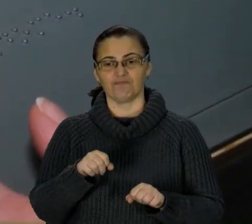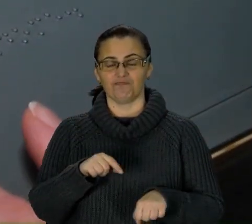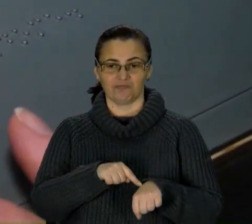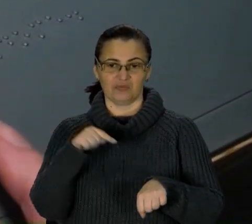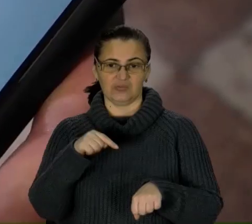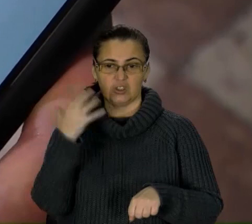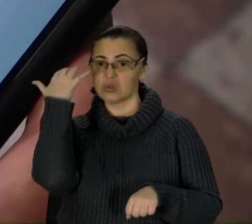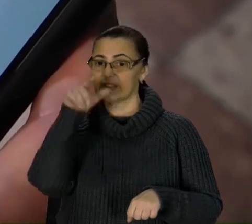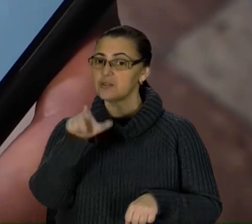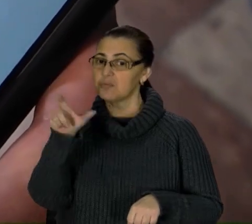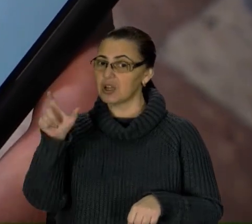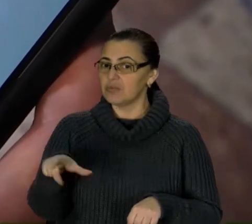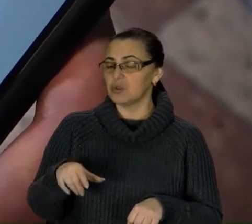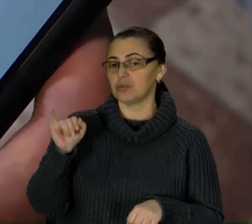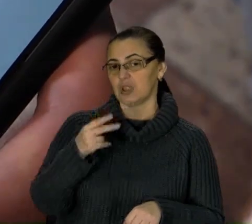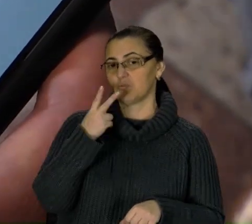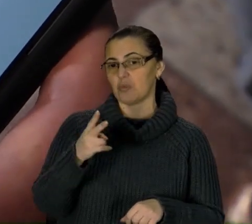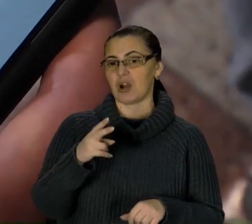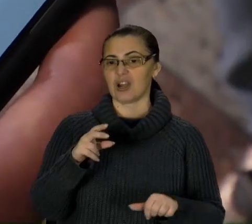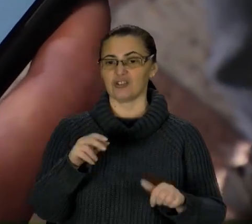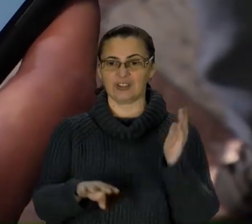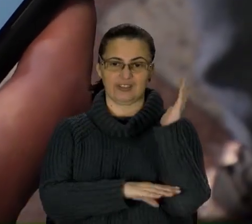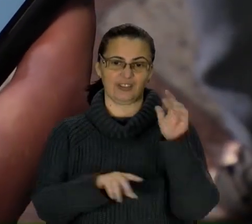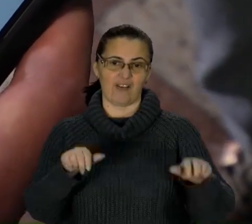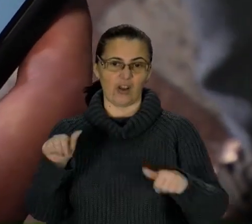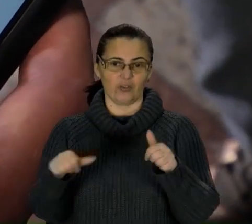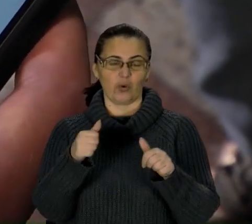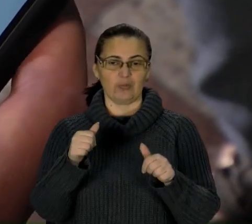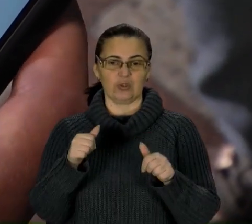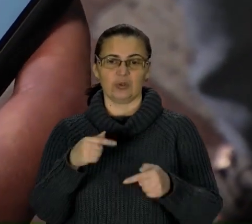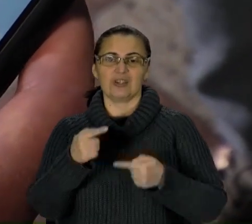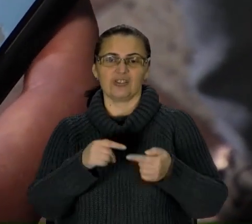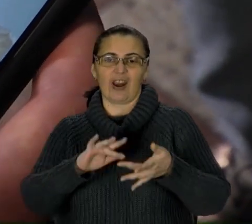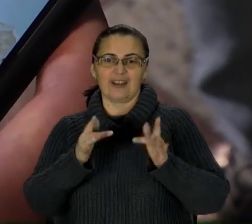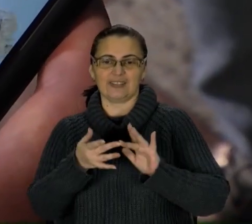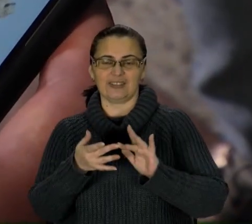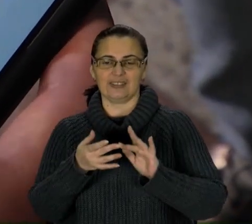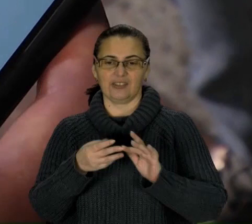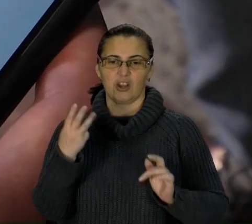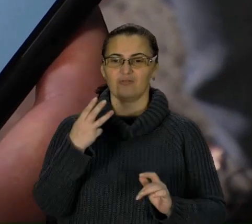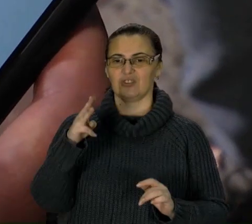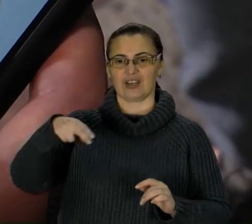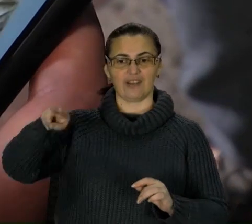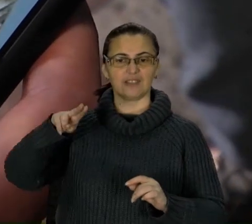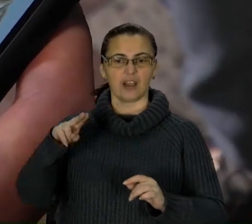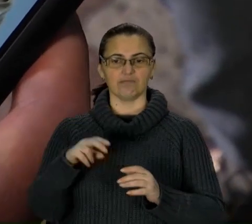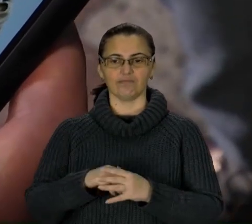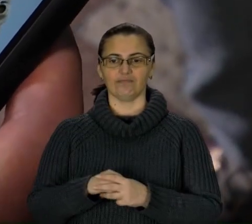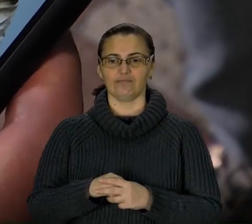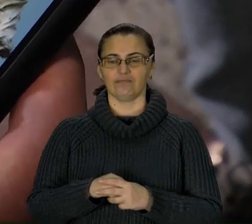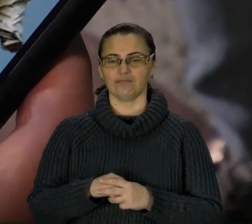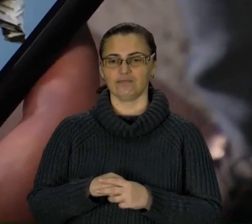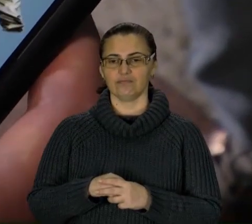Також побачите величні фігури онлайн. На нашому сайті є можливість побачити зворот, і з будь-якого